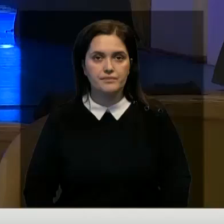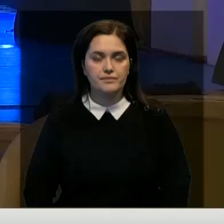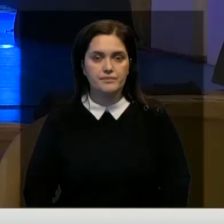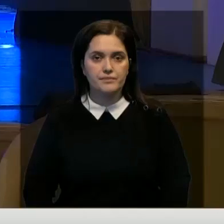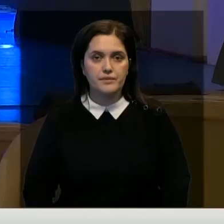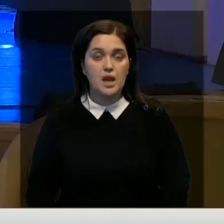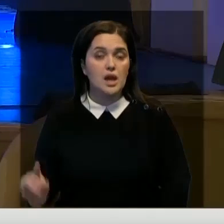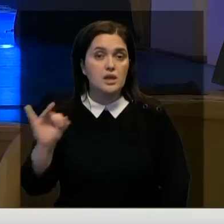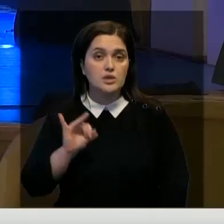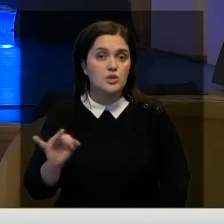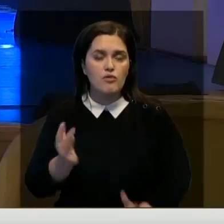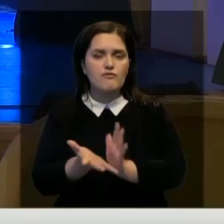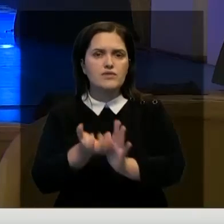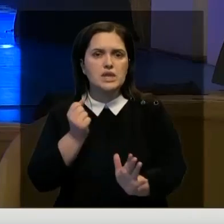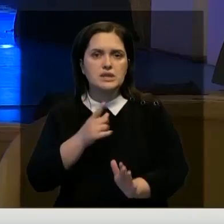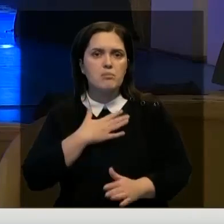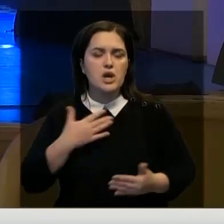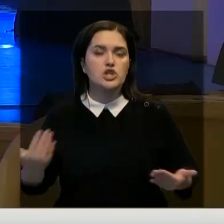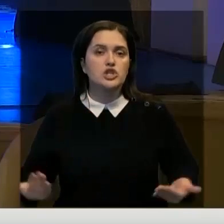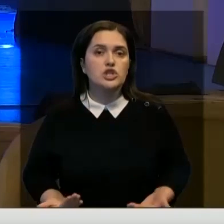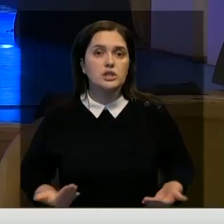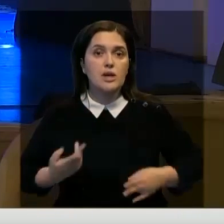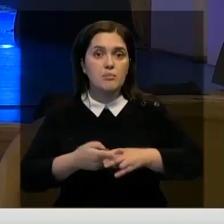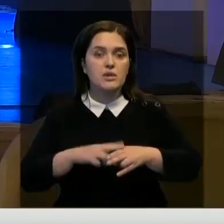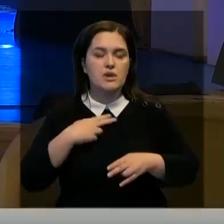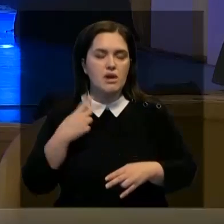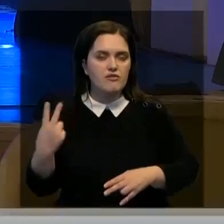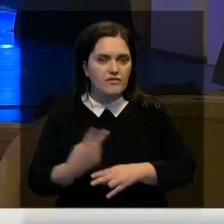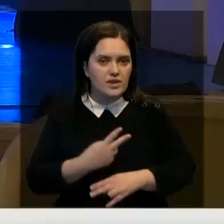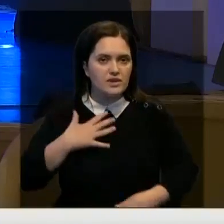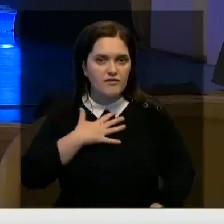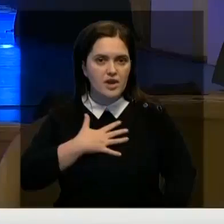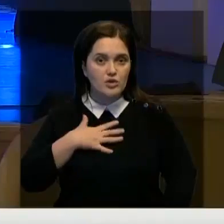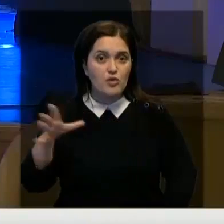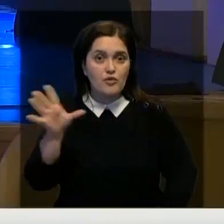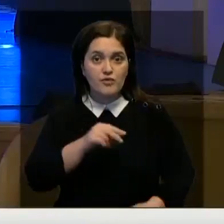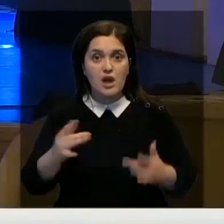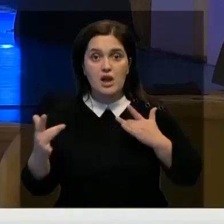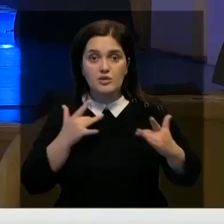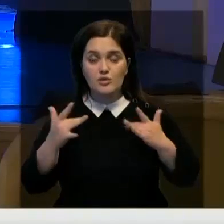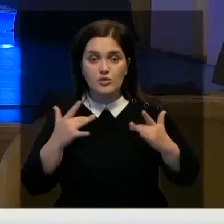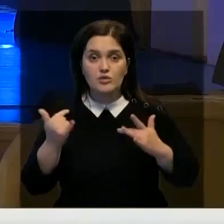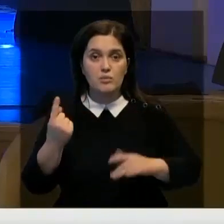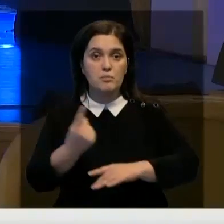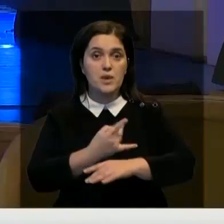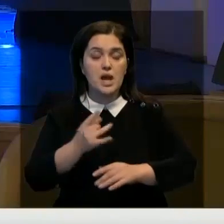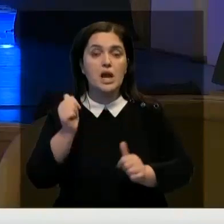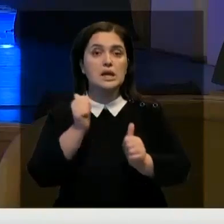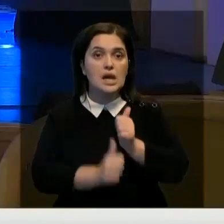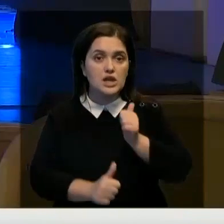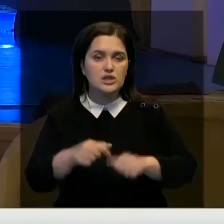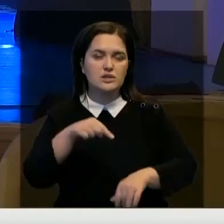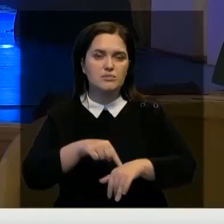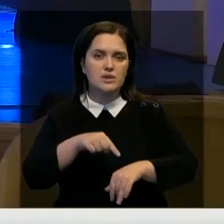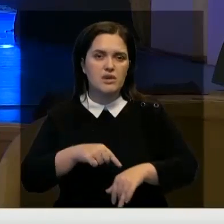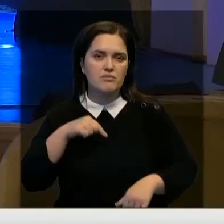Эта история взята из моей жизни, поэтому я вдвойне волнуюсь. У всех актеров дебют. Безусловно, каждый испытывает